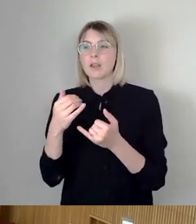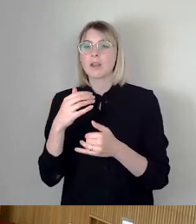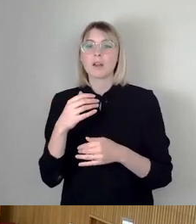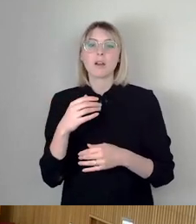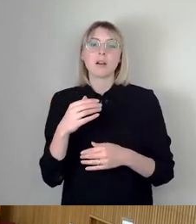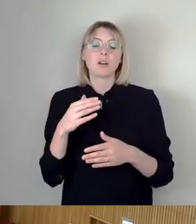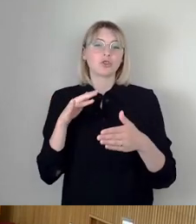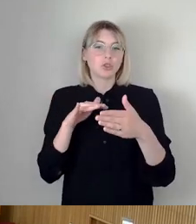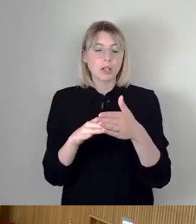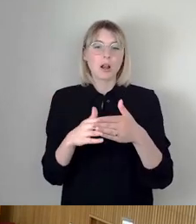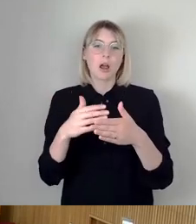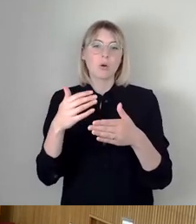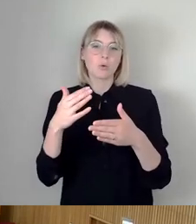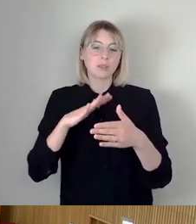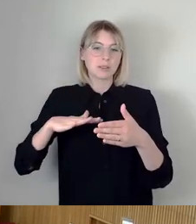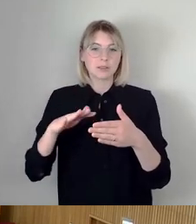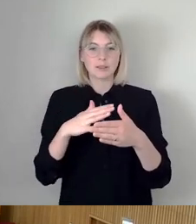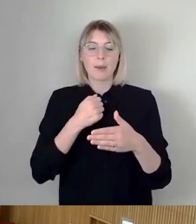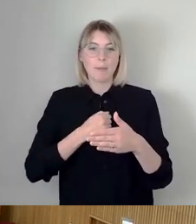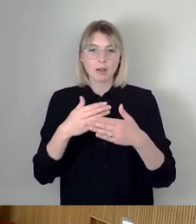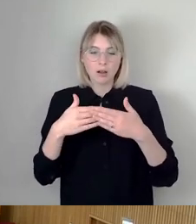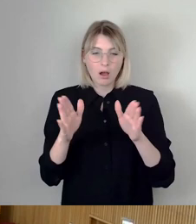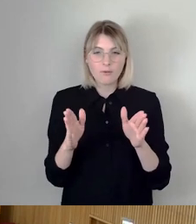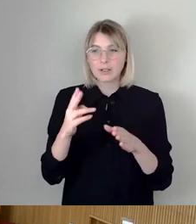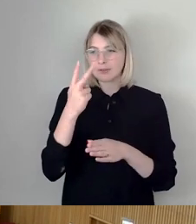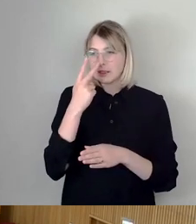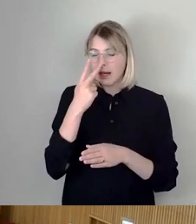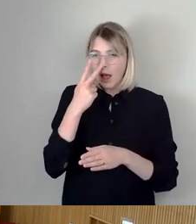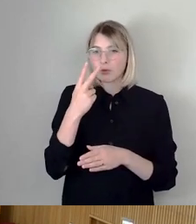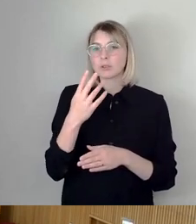Wasserspiegel vor allen Dingen angeht, dass man dort auch entsprechend weitermachen kann.